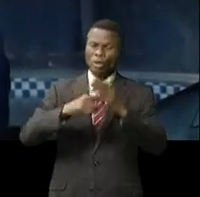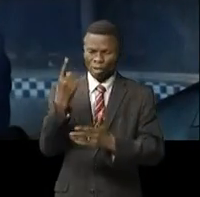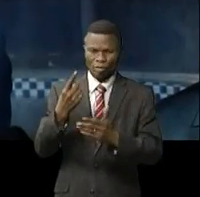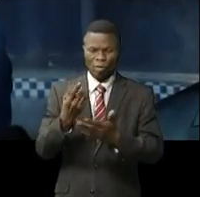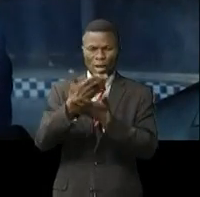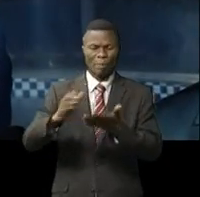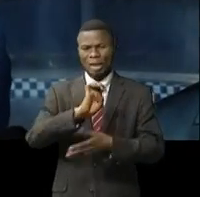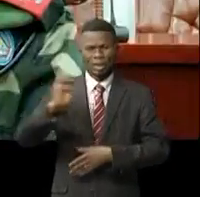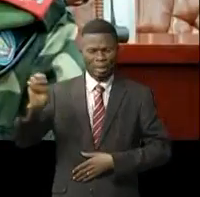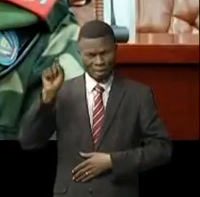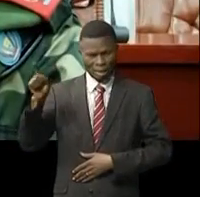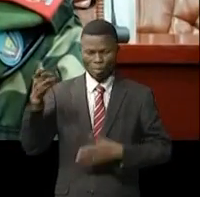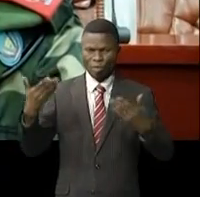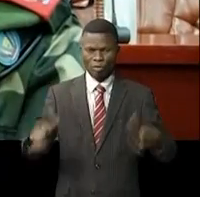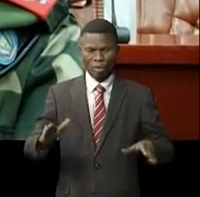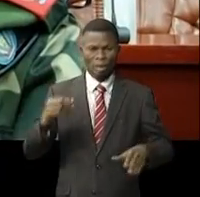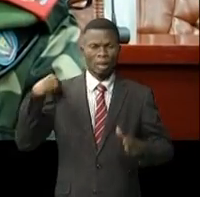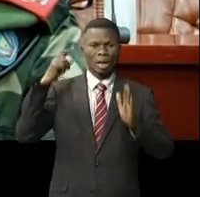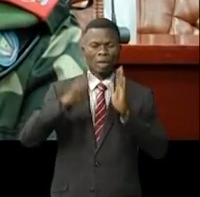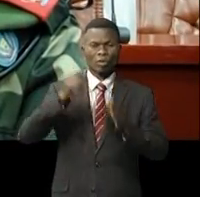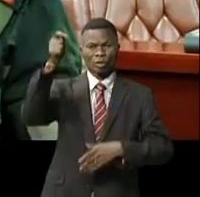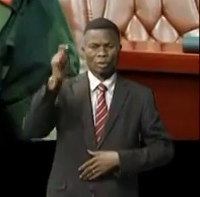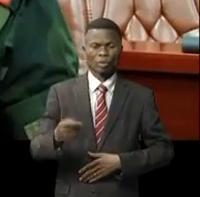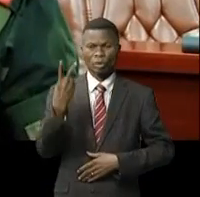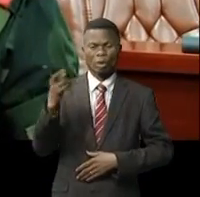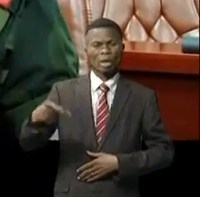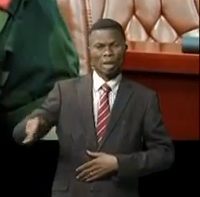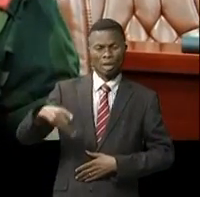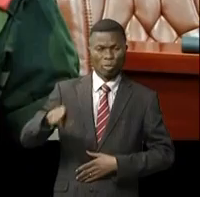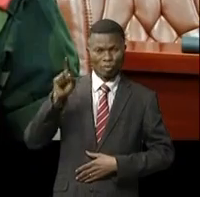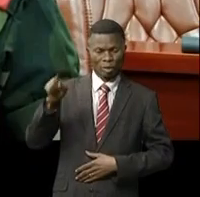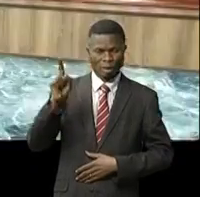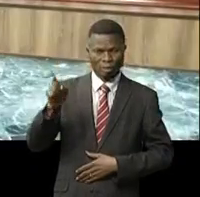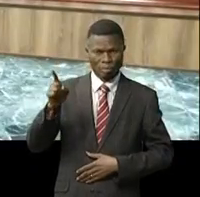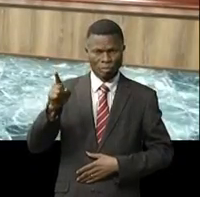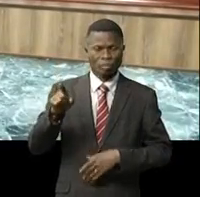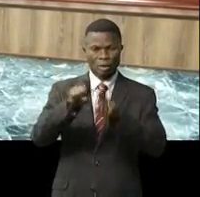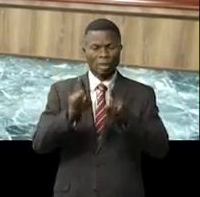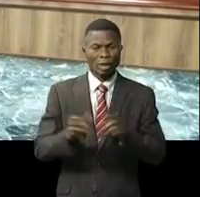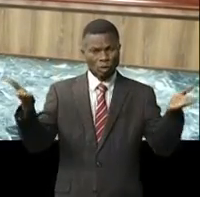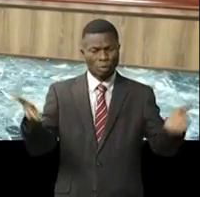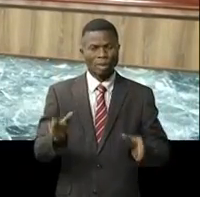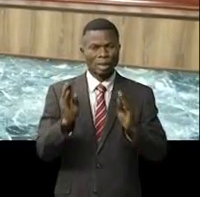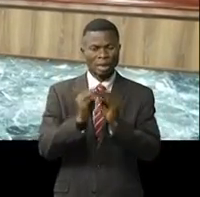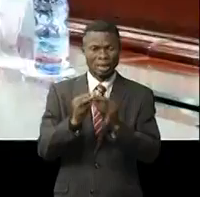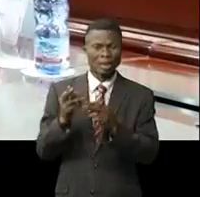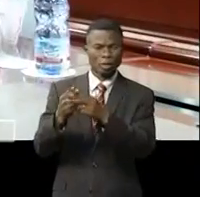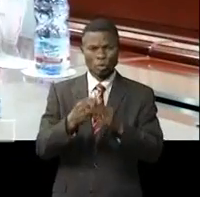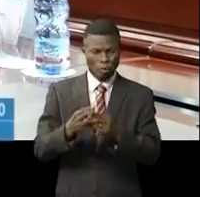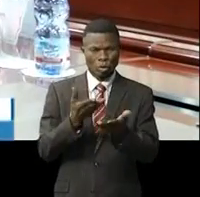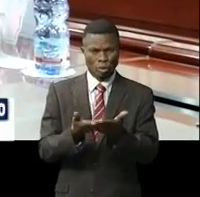cette partie du territoire national. Les gouverneurs militaires de deux provinces en état de siège ont aussi pris part à cette réunion de sécurité.